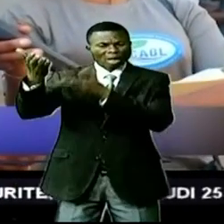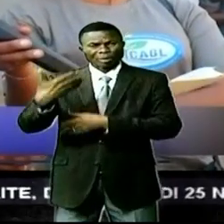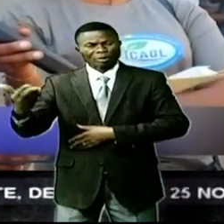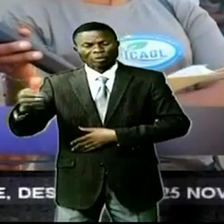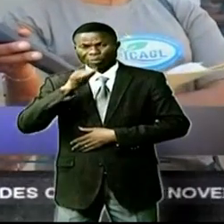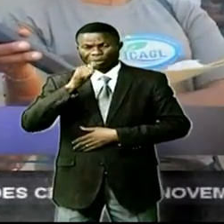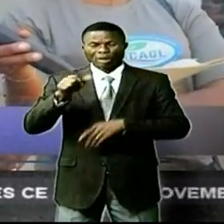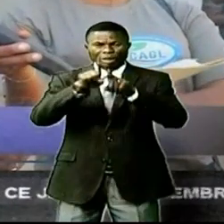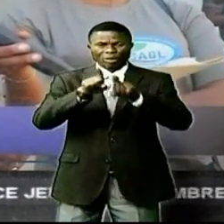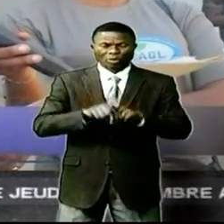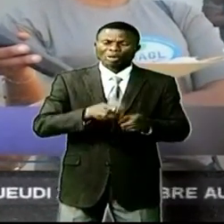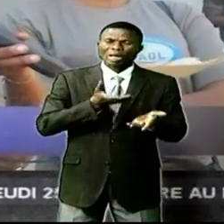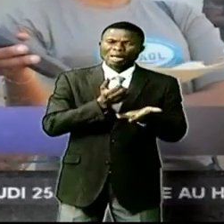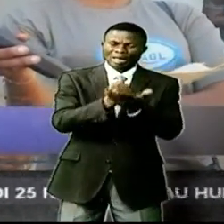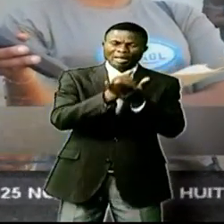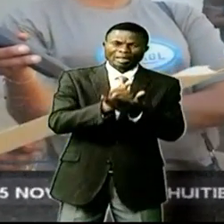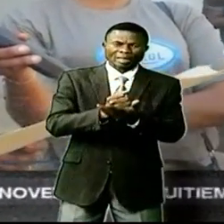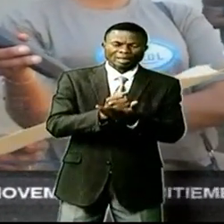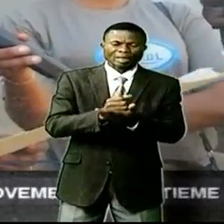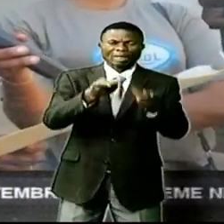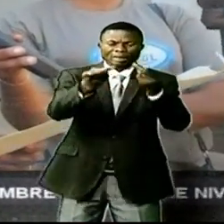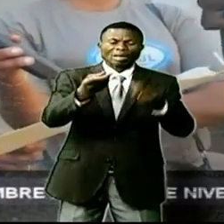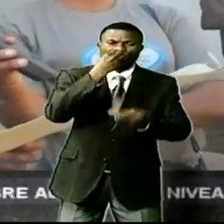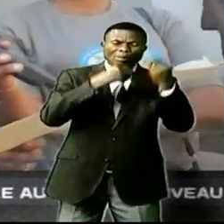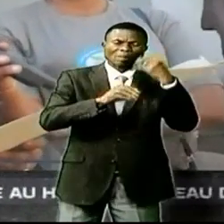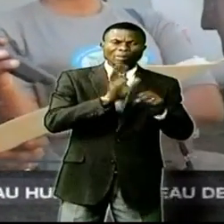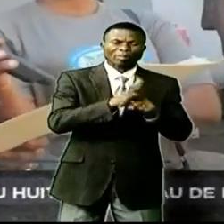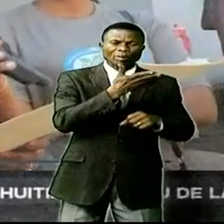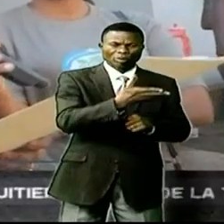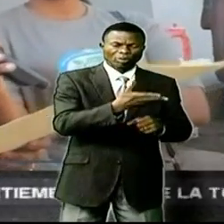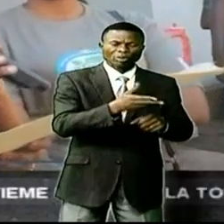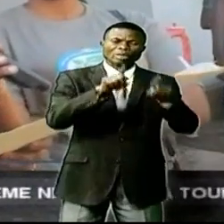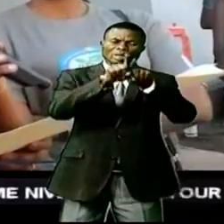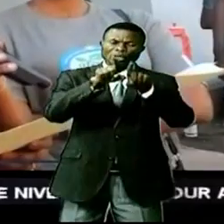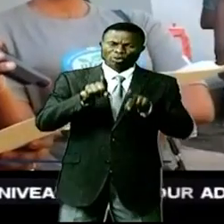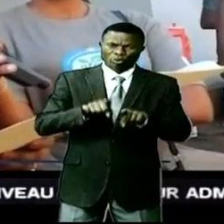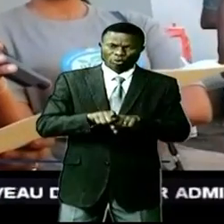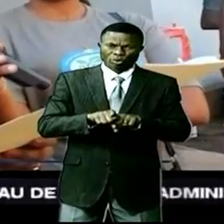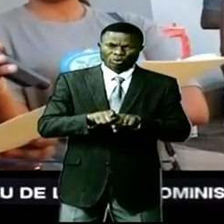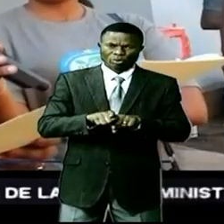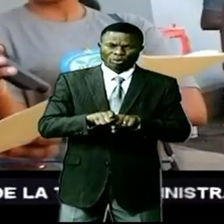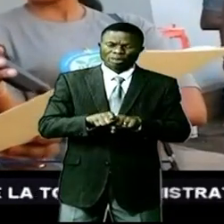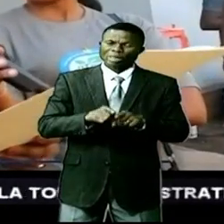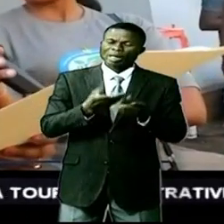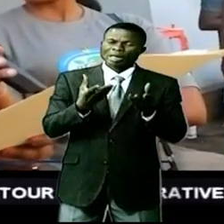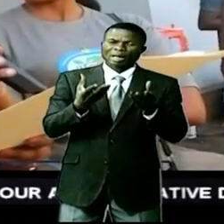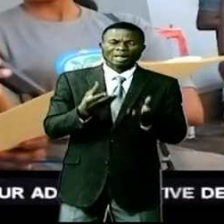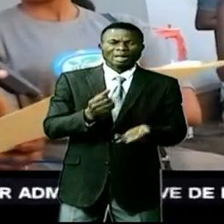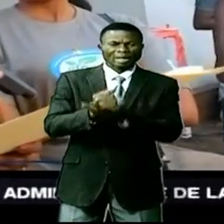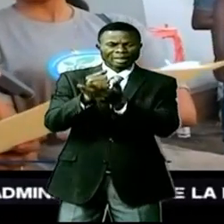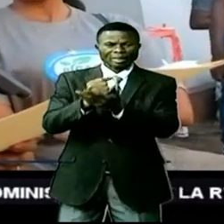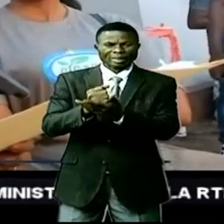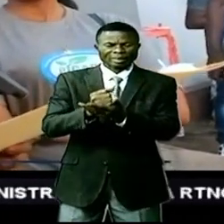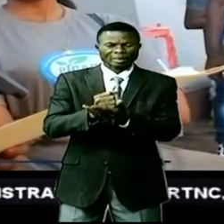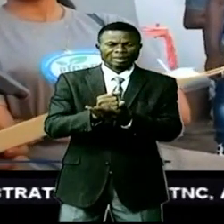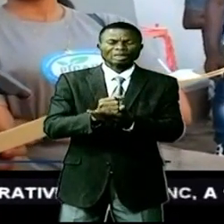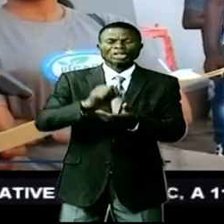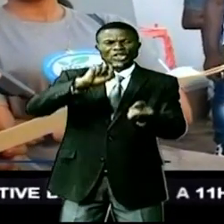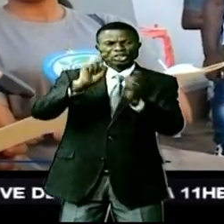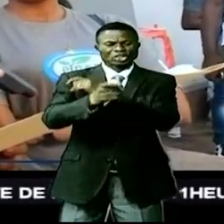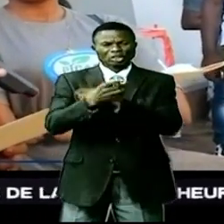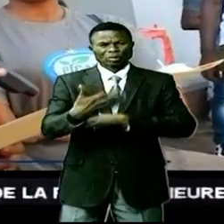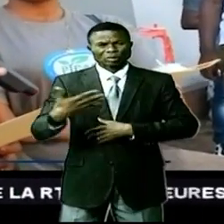mais les grands centres de consultation, mais aussi de faciliter les unités de transformation